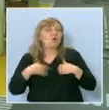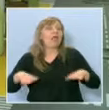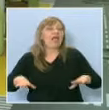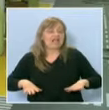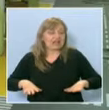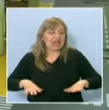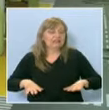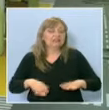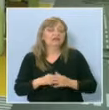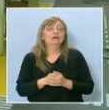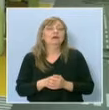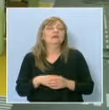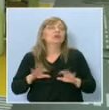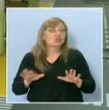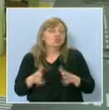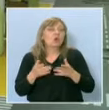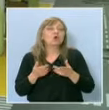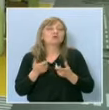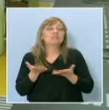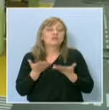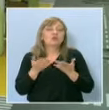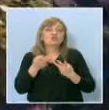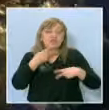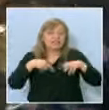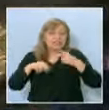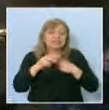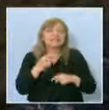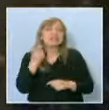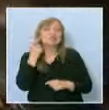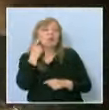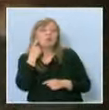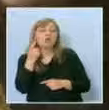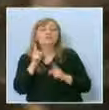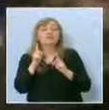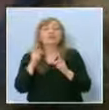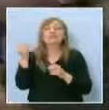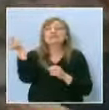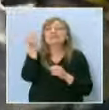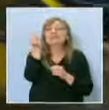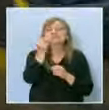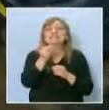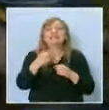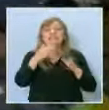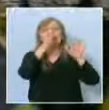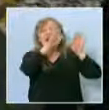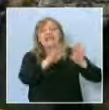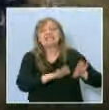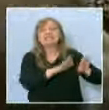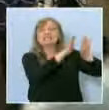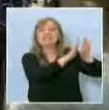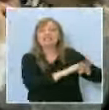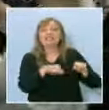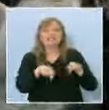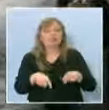Освен това, съвсем наскоро започнаха да търсите буквите, които са изписани по стените на това помещение,